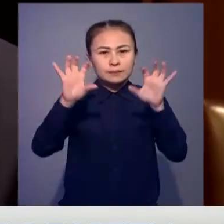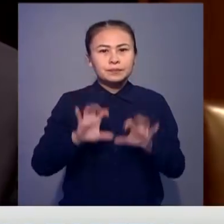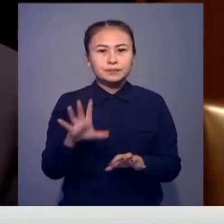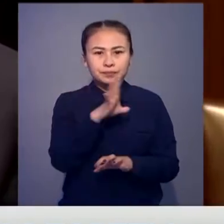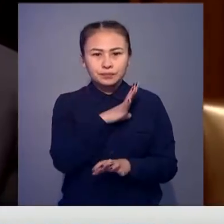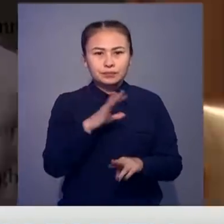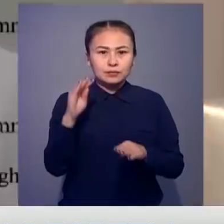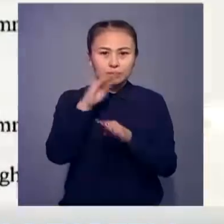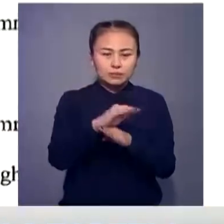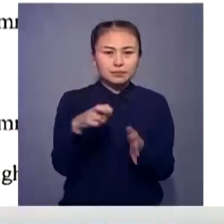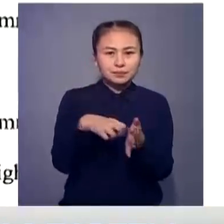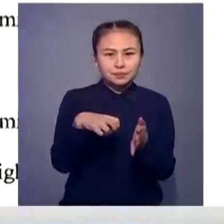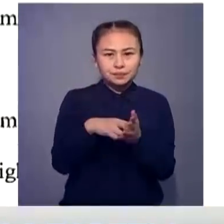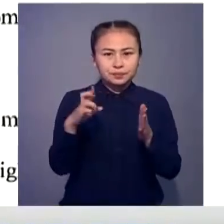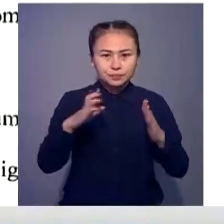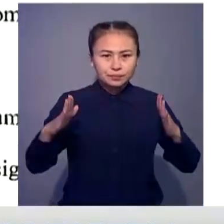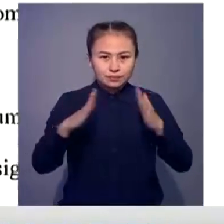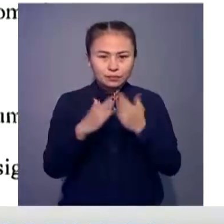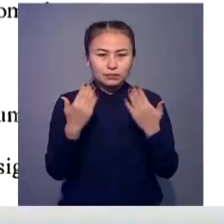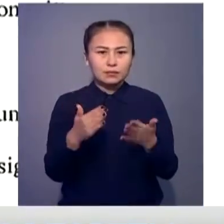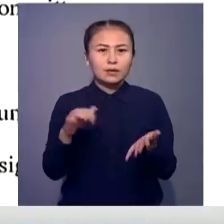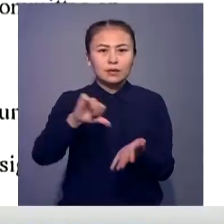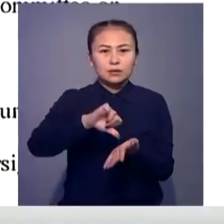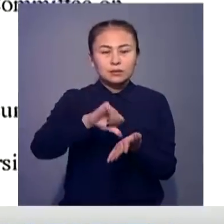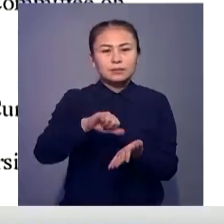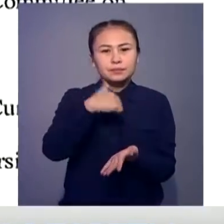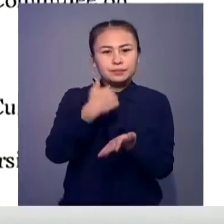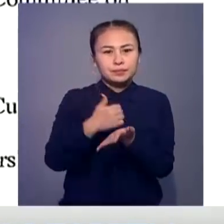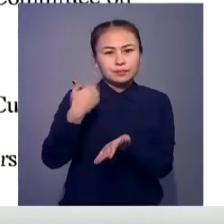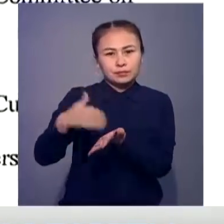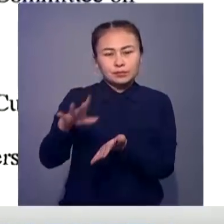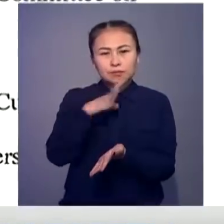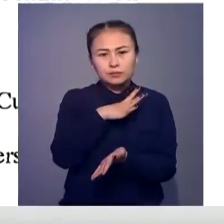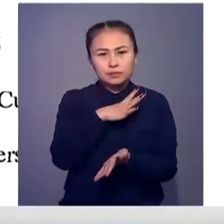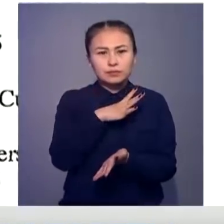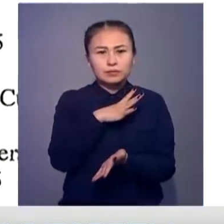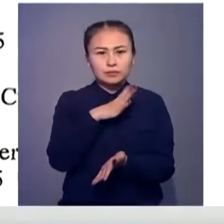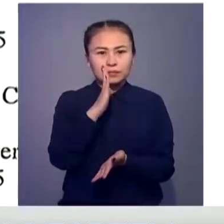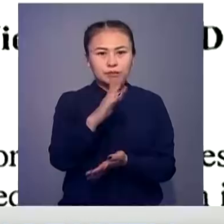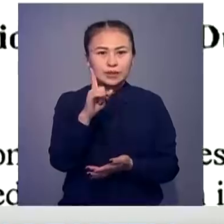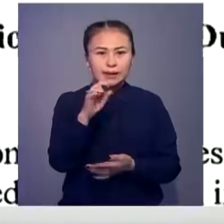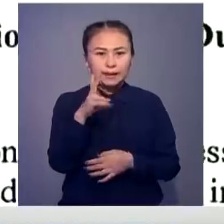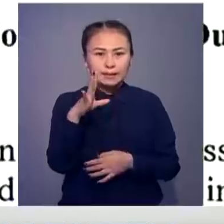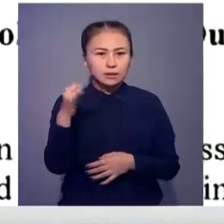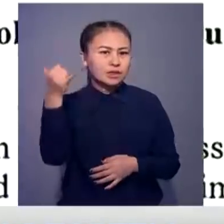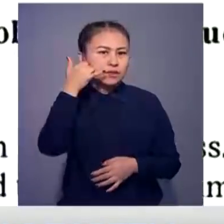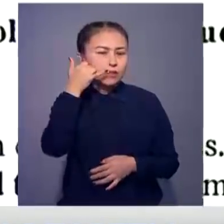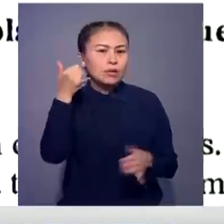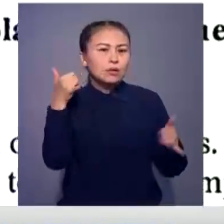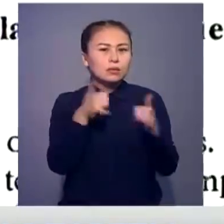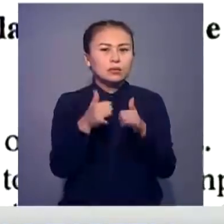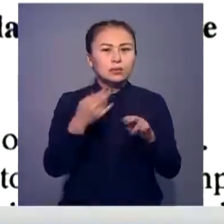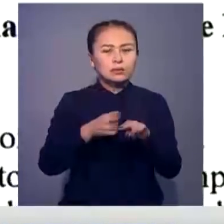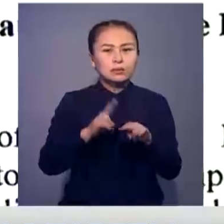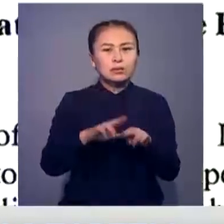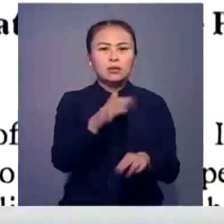жоқ делінген. Сонымен ғатар қатта ағы бұл іске қатсудан бас артатыны да жазылыпты. Айта кетсек, Владимир Зеленский мен телефон